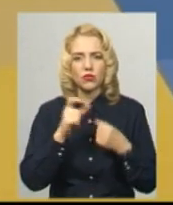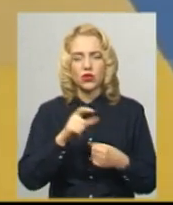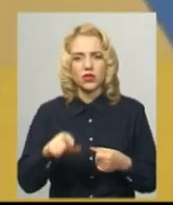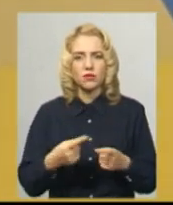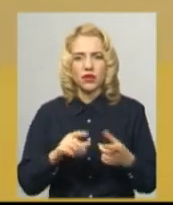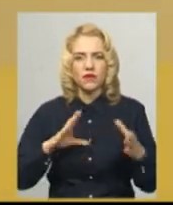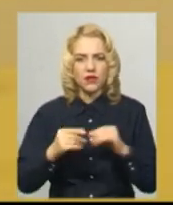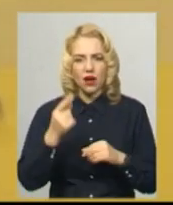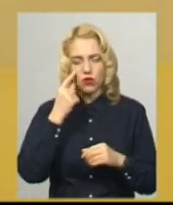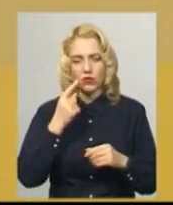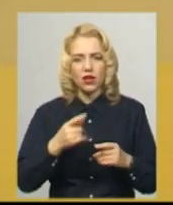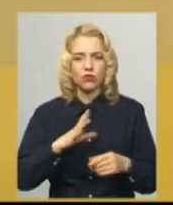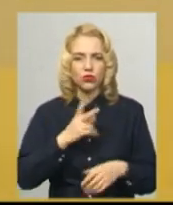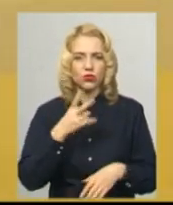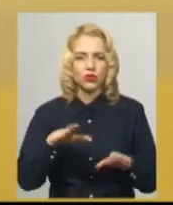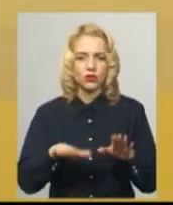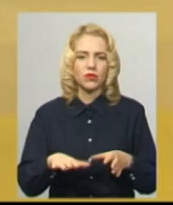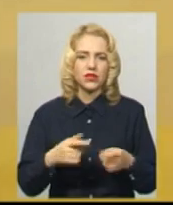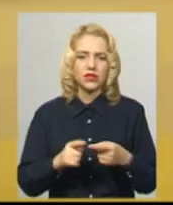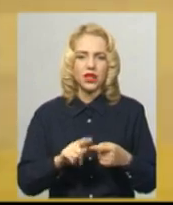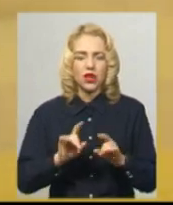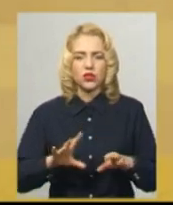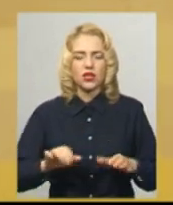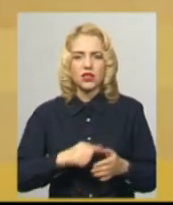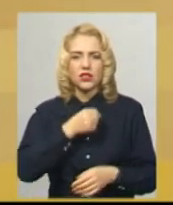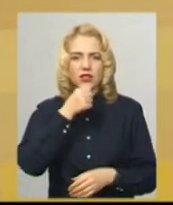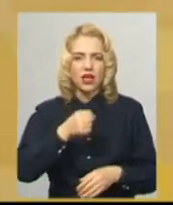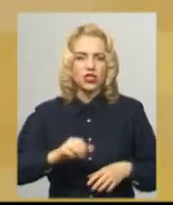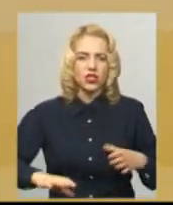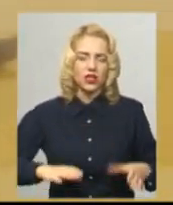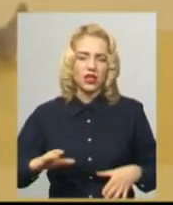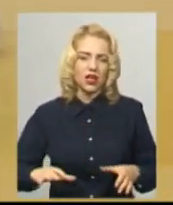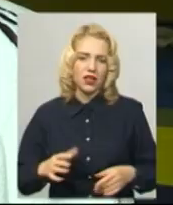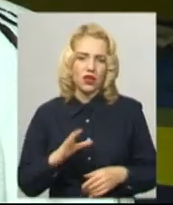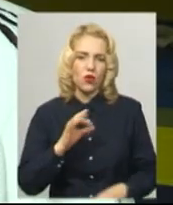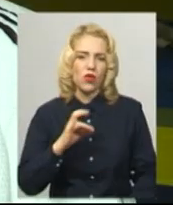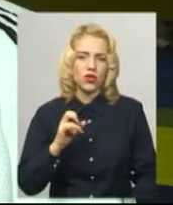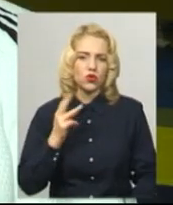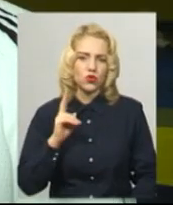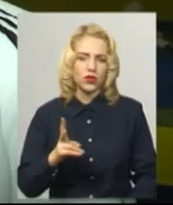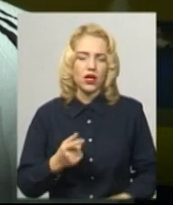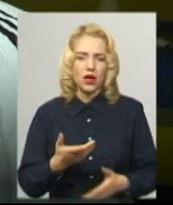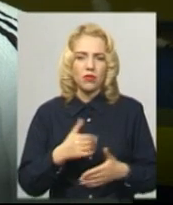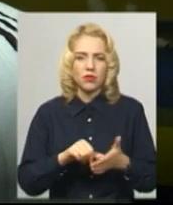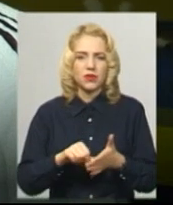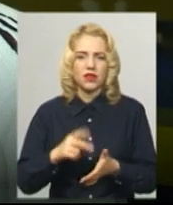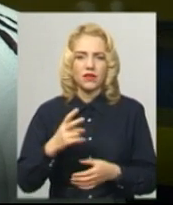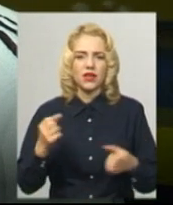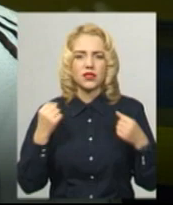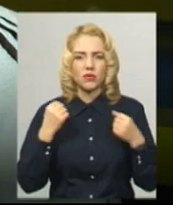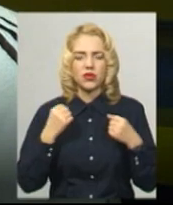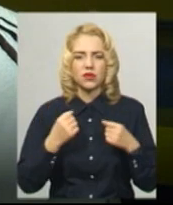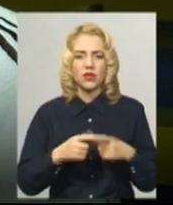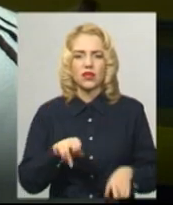України поціяло друге місце, розповідає старший тренер дитячої юнацької спортивної школи «Авангард» Володимир Онищук. Хмельницьку область представляли два спортсмена – Давидчук